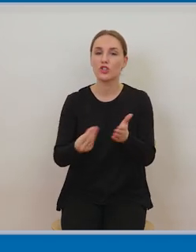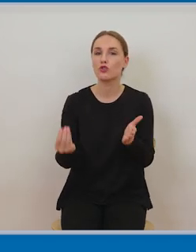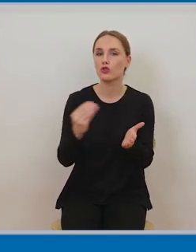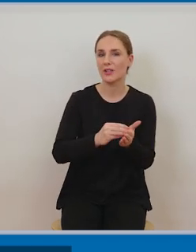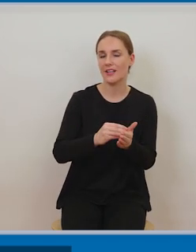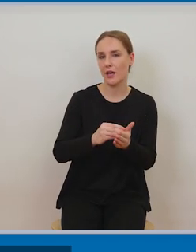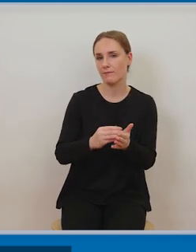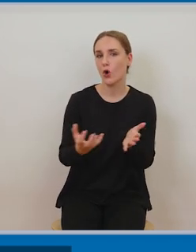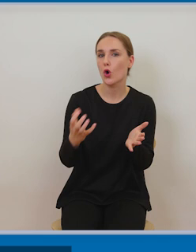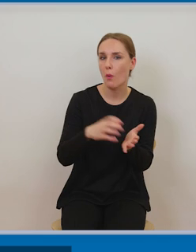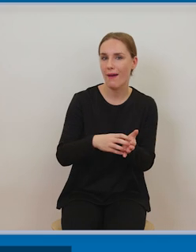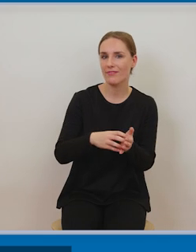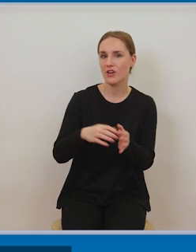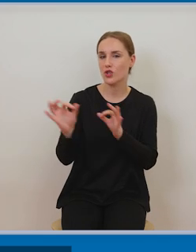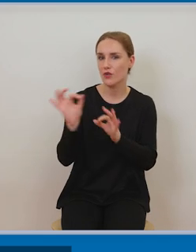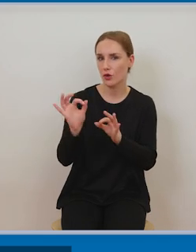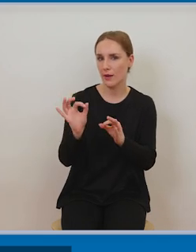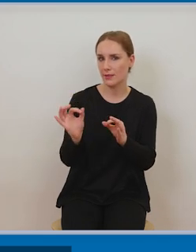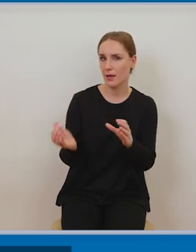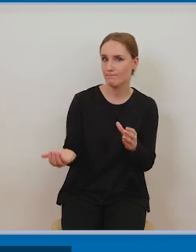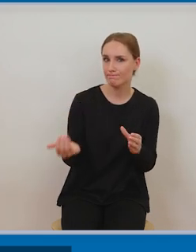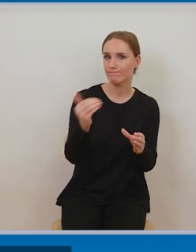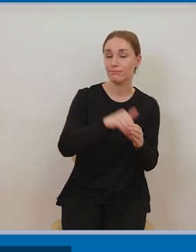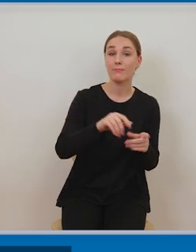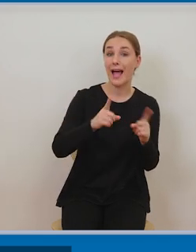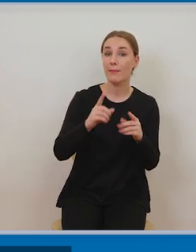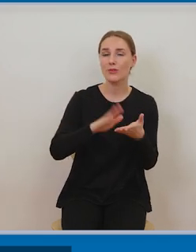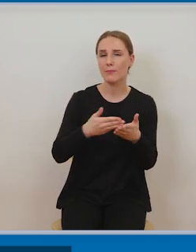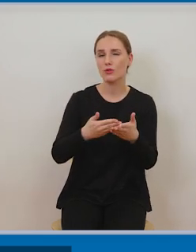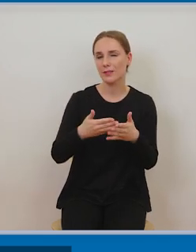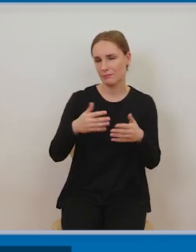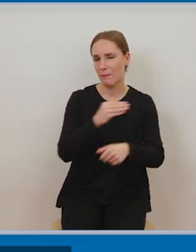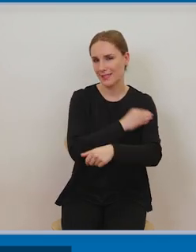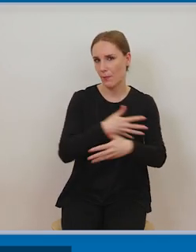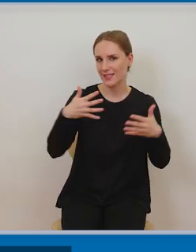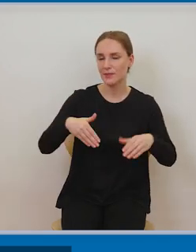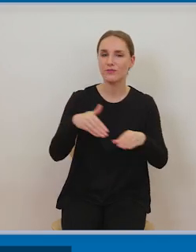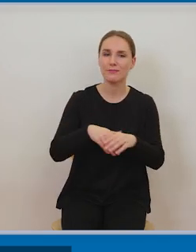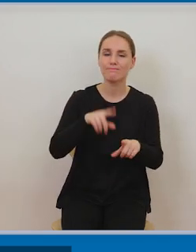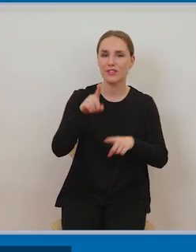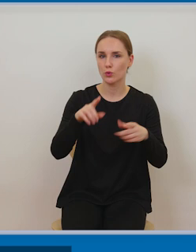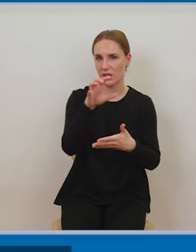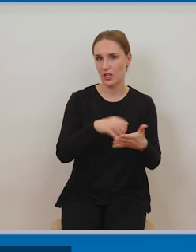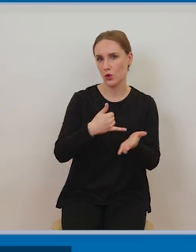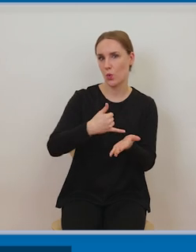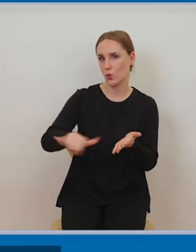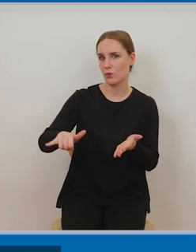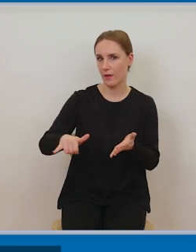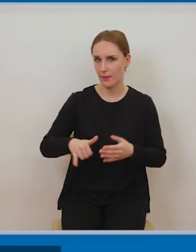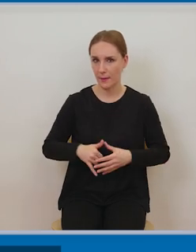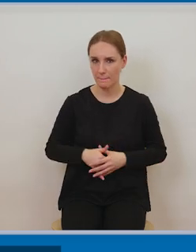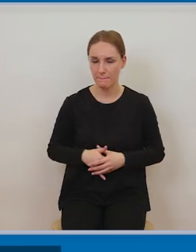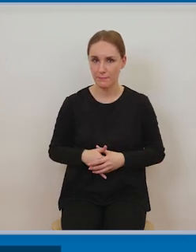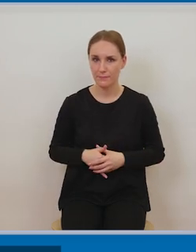pozwalają także na umieszczenie specjalnie przygotowanych materiałów prezentacji na platformach